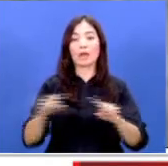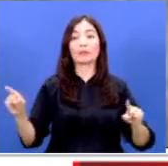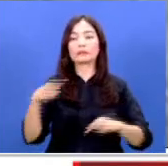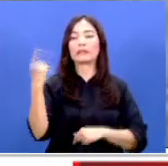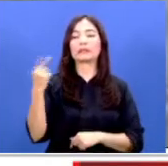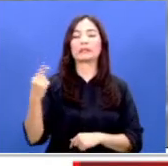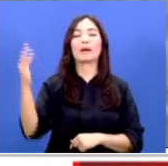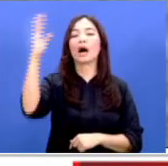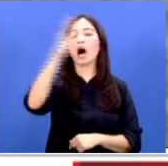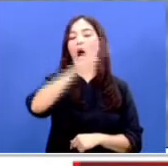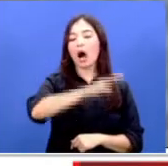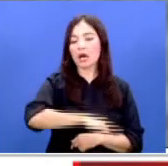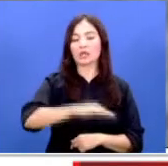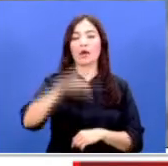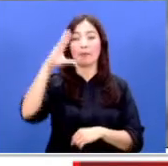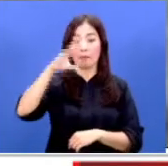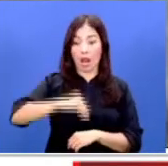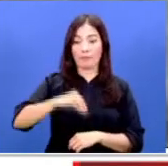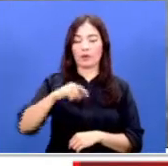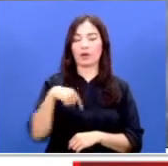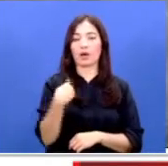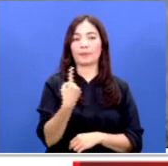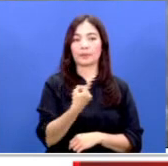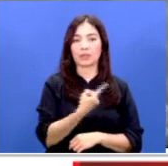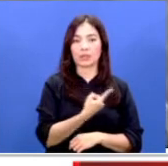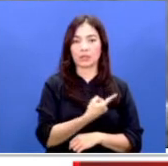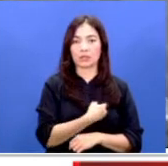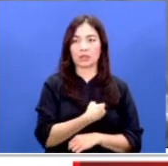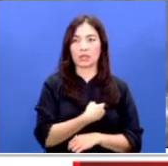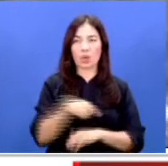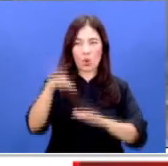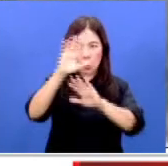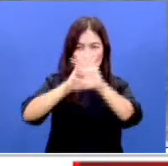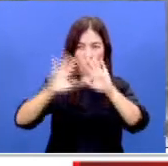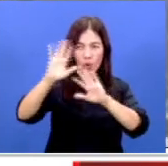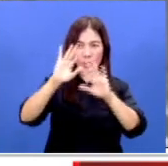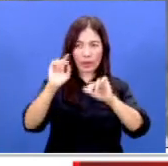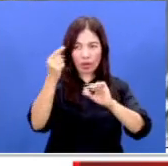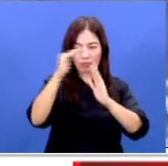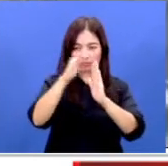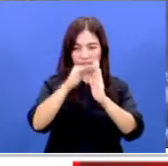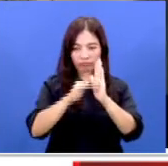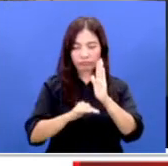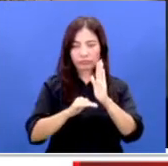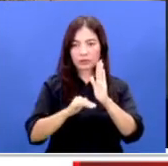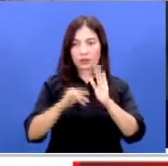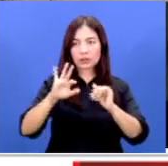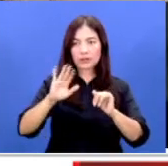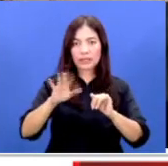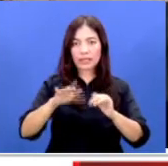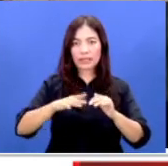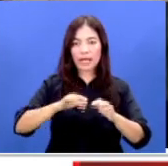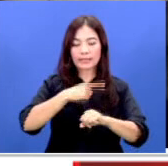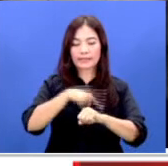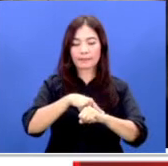dirasakan tadi malam pantauan kami kabut asap itu sudah mulai turun sekitar pukul 1